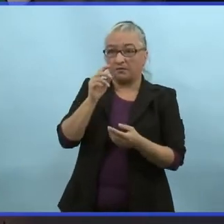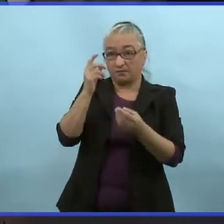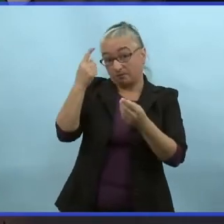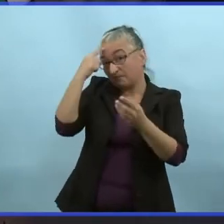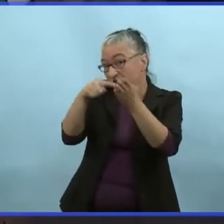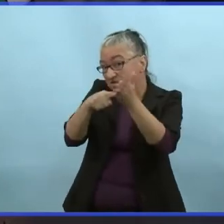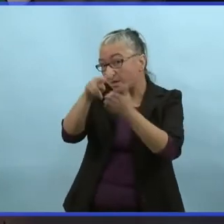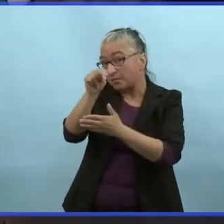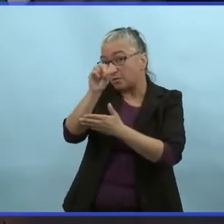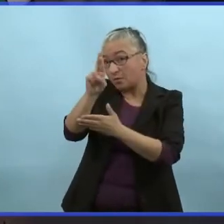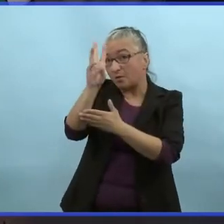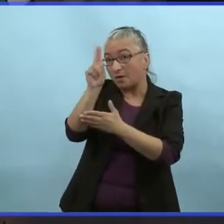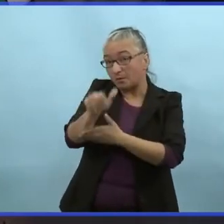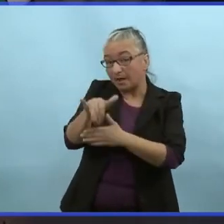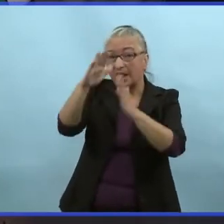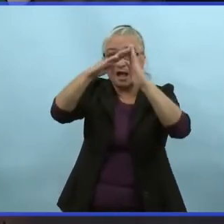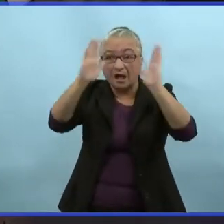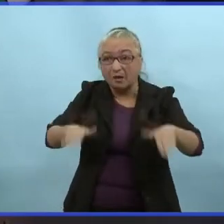Inaudible